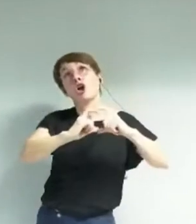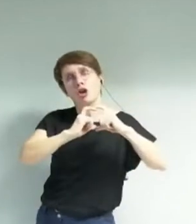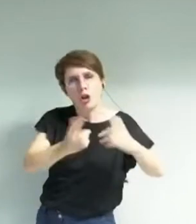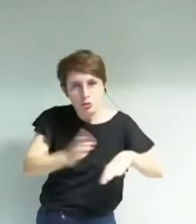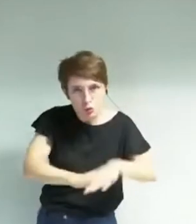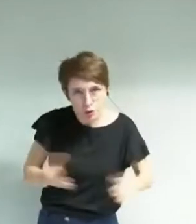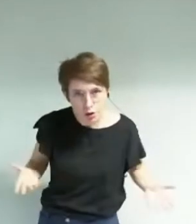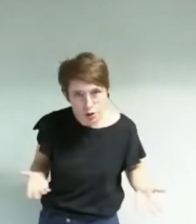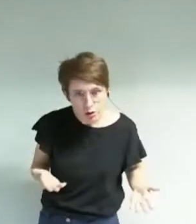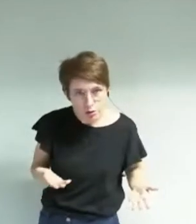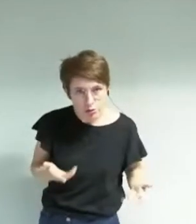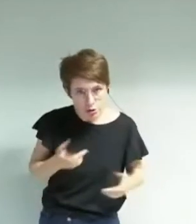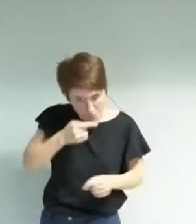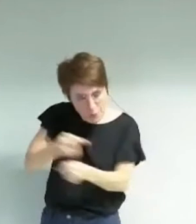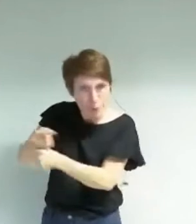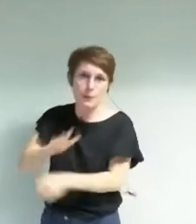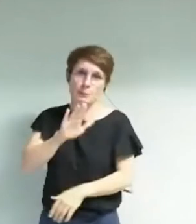à ceux qui nous regardent. Merci.